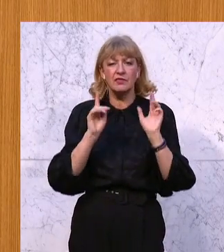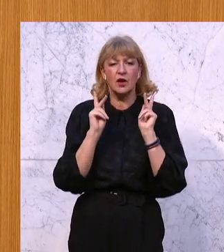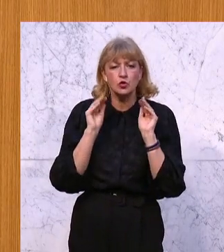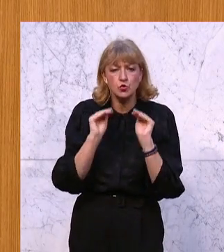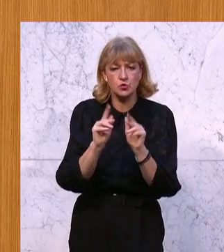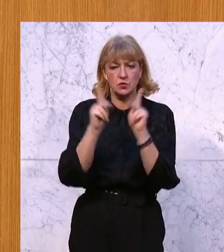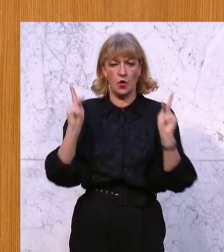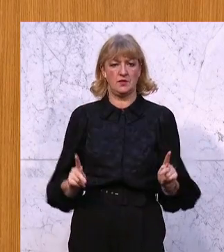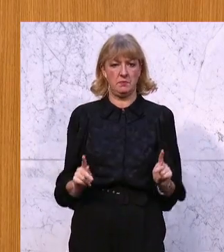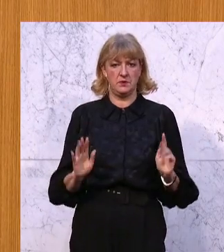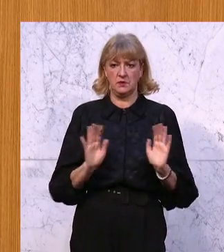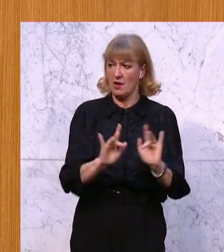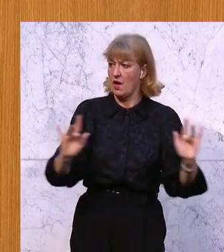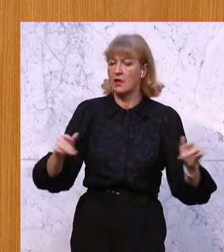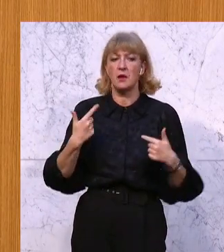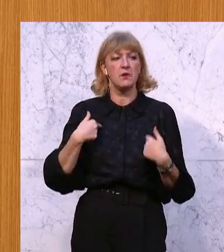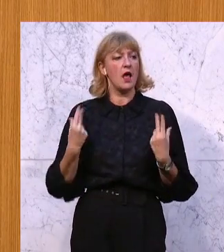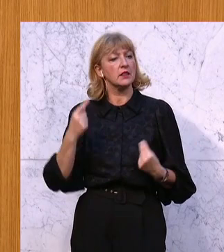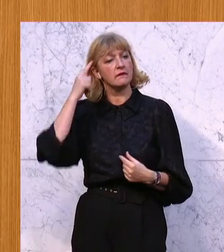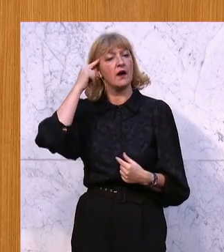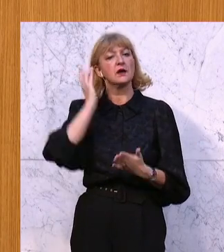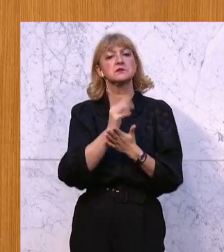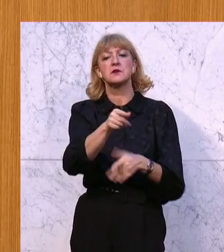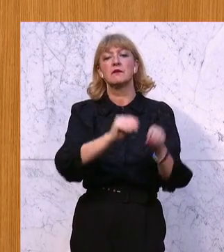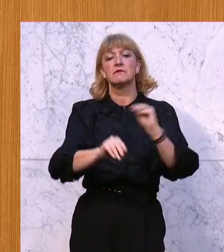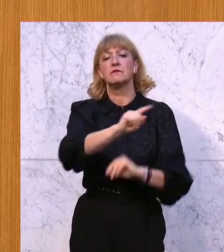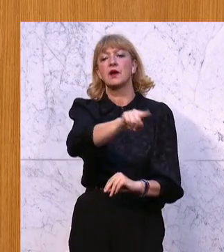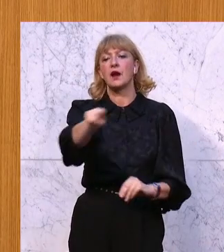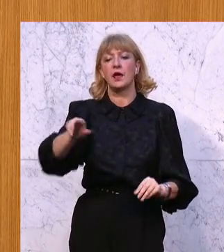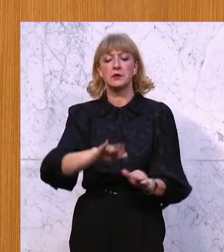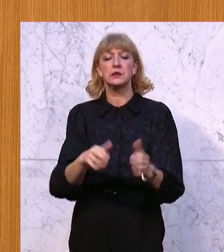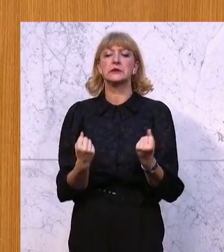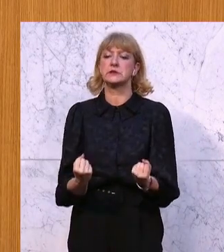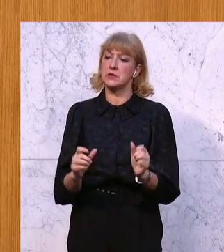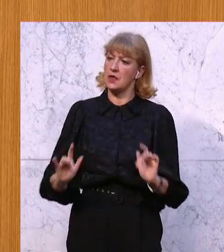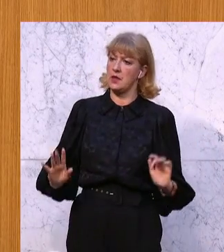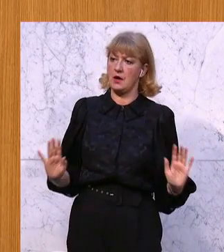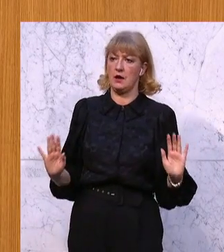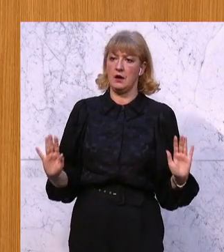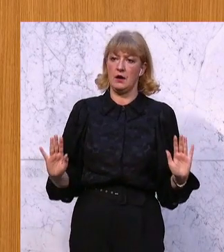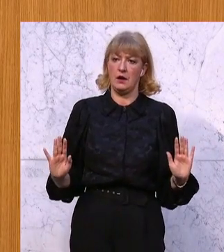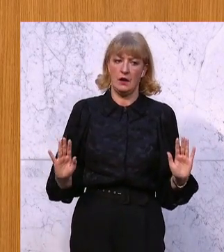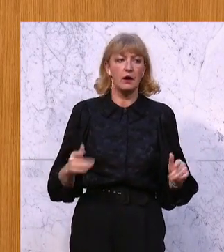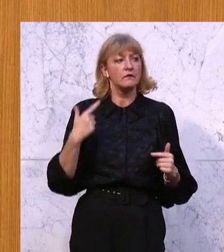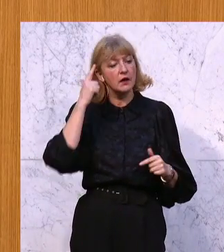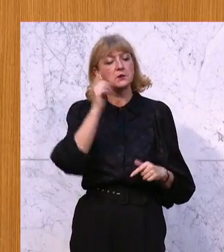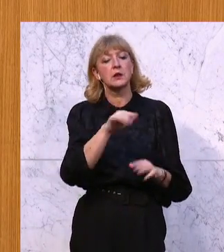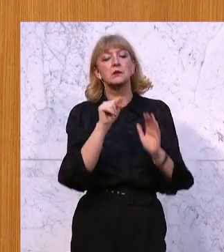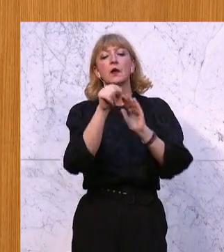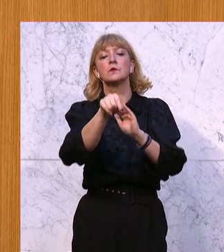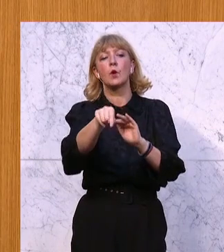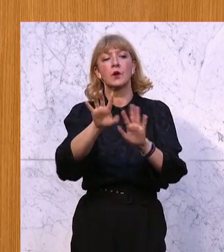wir Eltern wissen, dass unsere Kinder in diesen Vereinen sicher sind. Damit wir wissen, dass die Kinder dort